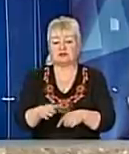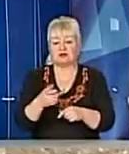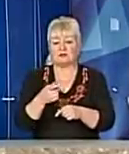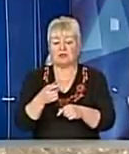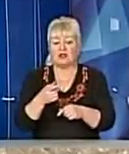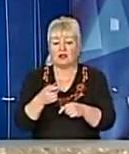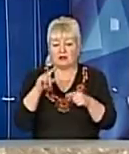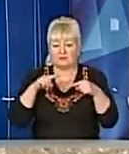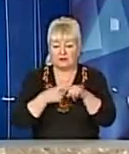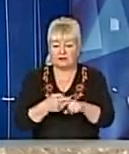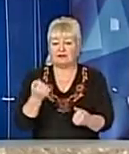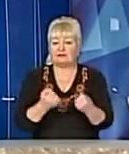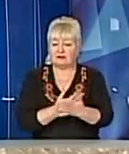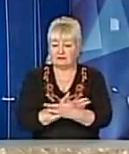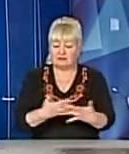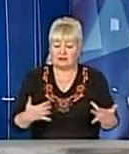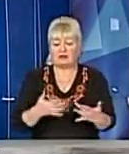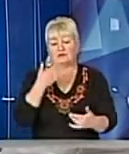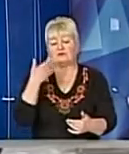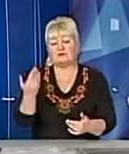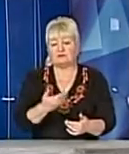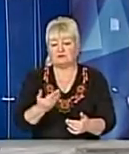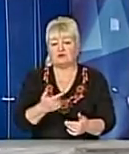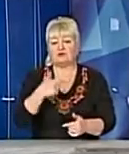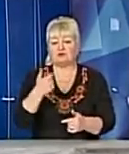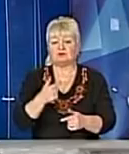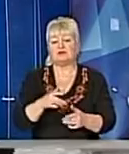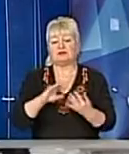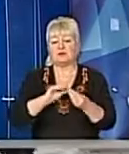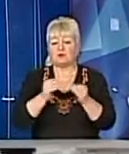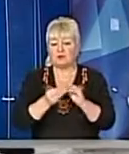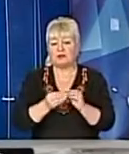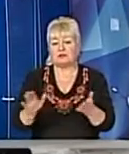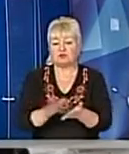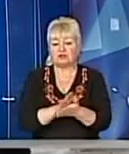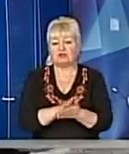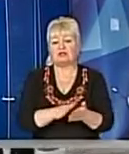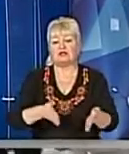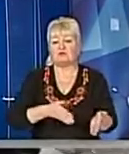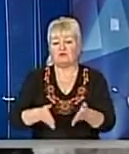департаменті дорожнього господарства звітують, проблем з посипанням та розчищанням вулиць не було